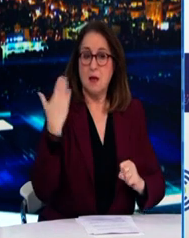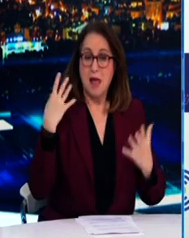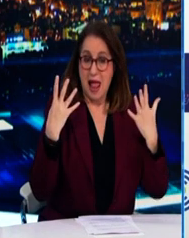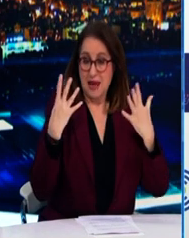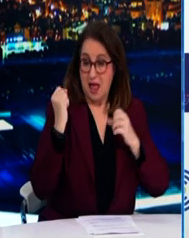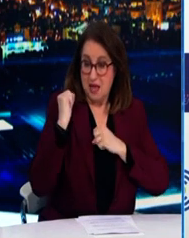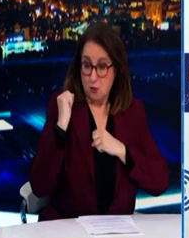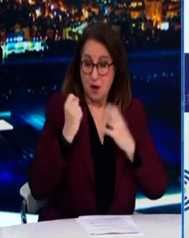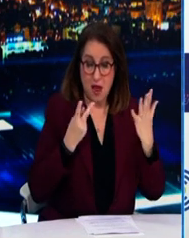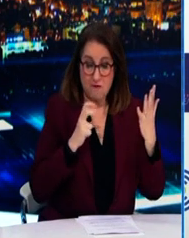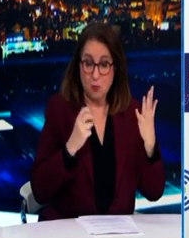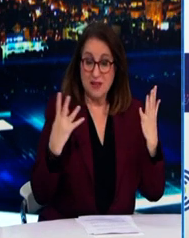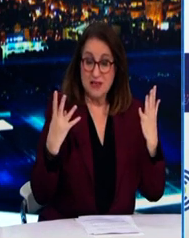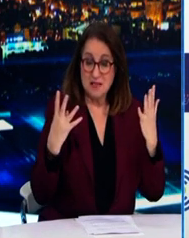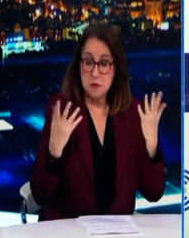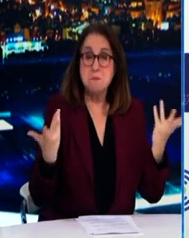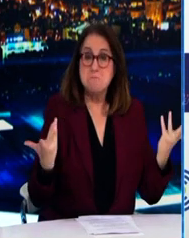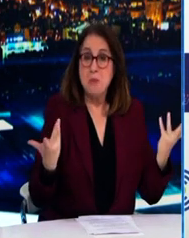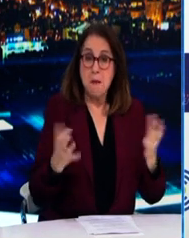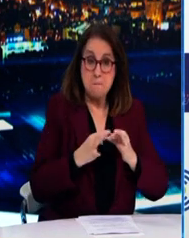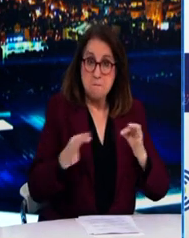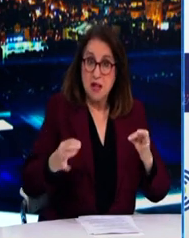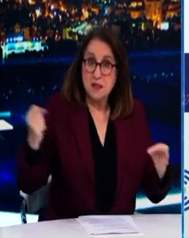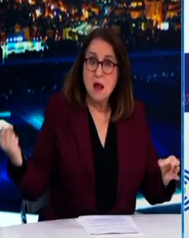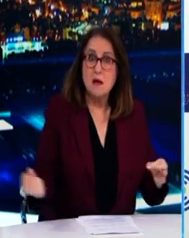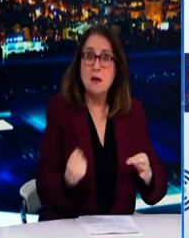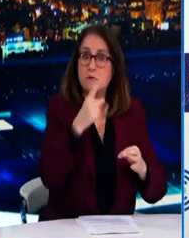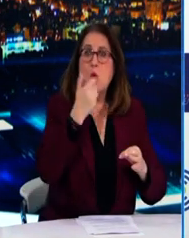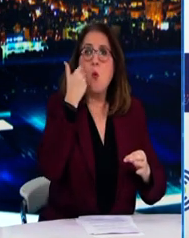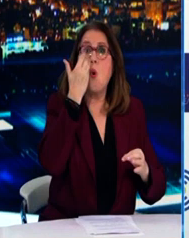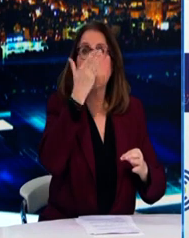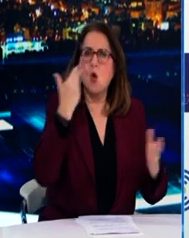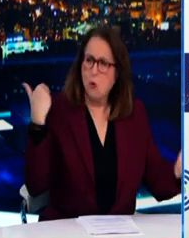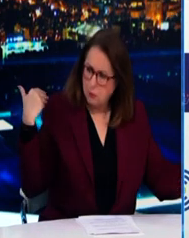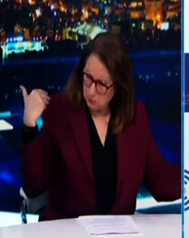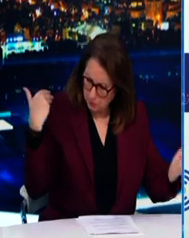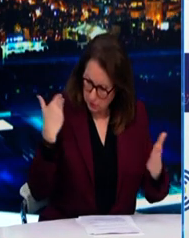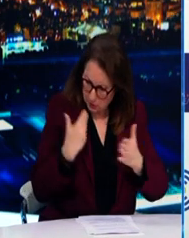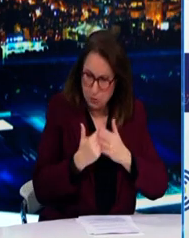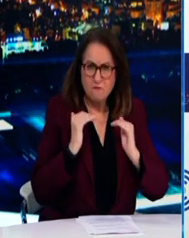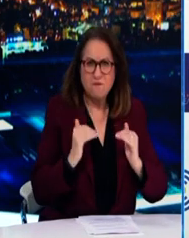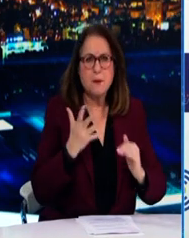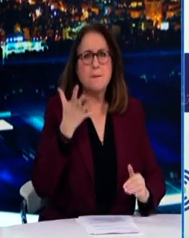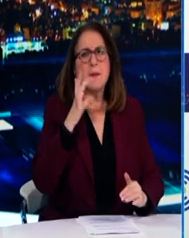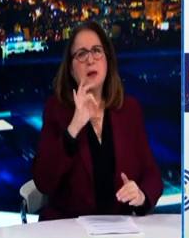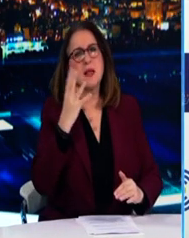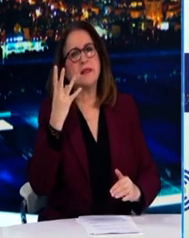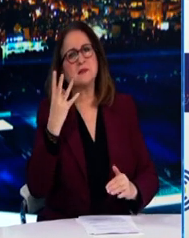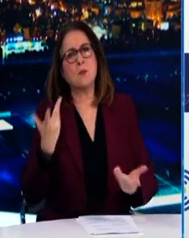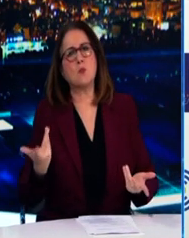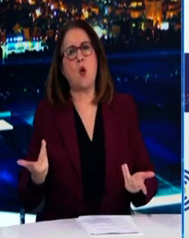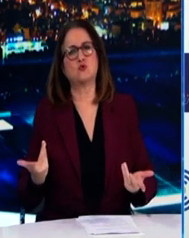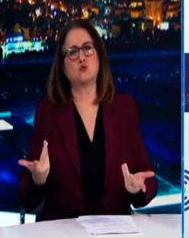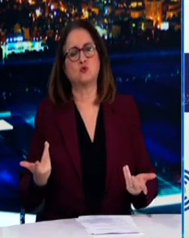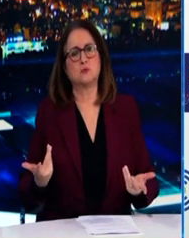Ιανουαρίου, με τα πρόσιτα περιοριστικά μέτρα να βρίσκονται σε ισχύ ήδη για αρκετές εβδομάδες. Αντιλαμβανόμαστε την απόλυτη κατανοητή κόποση που